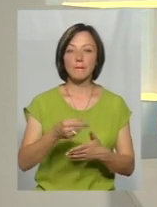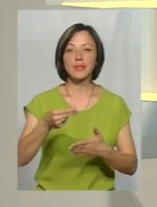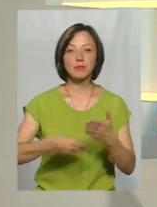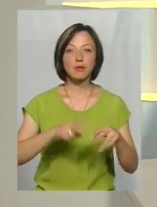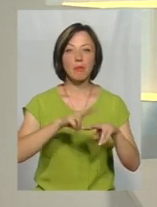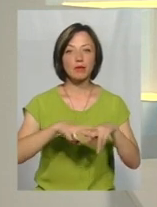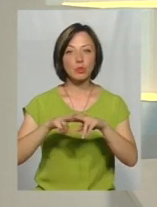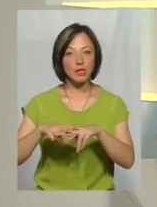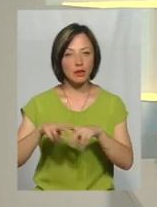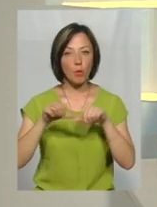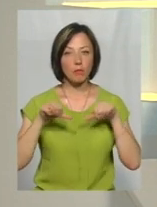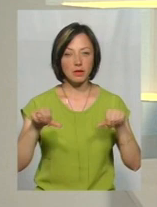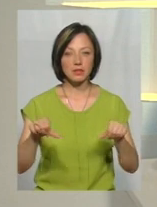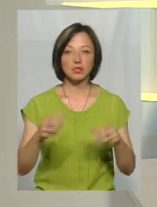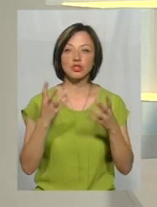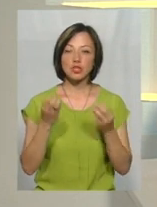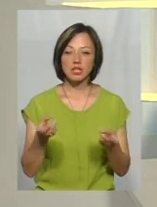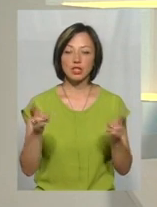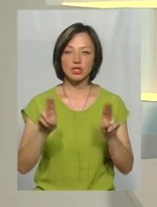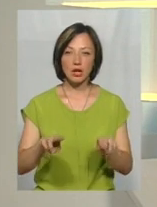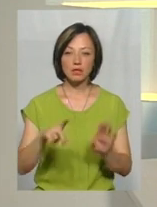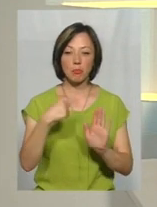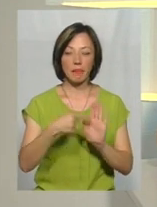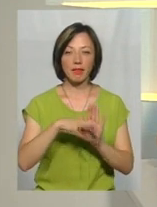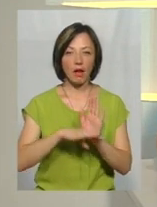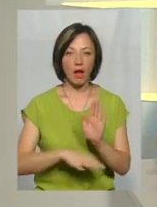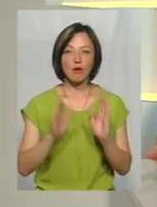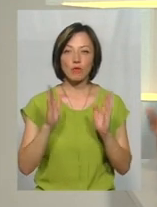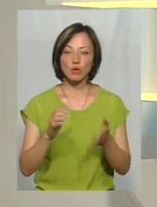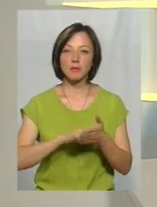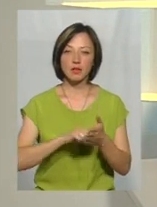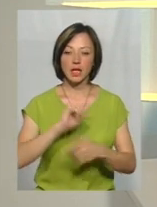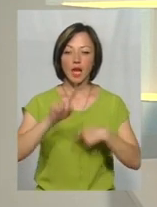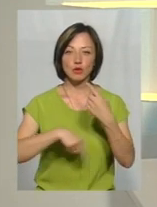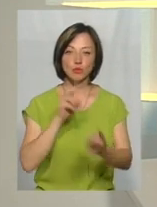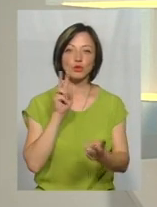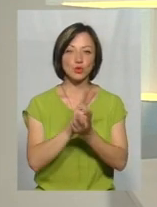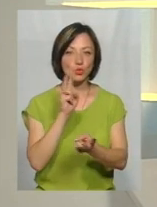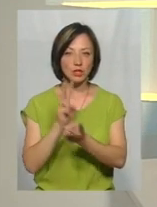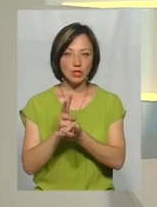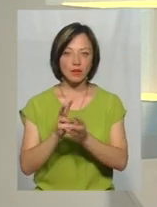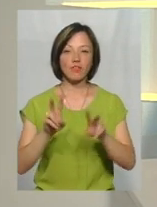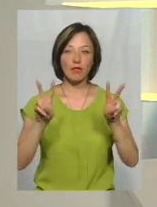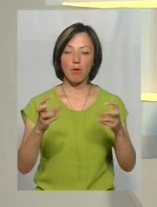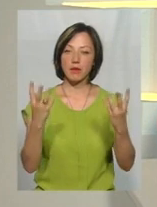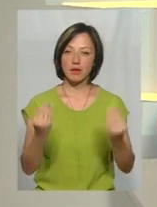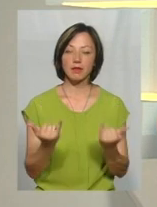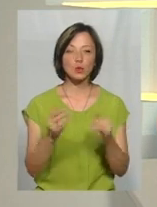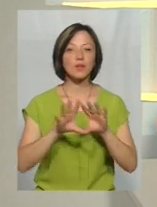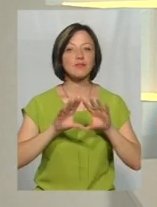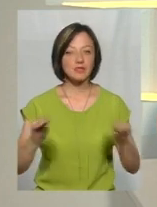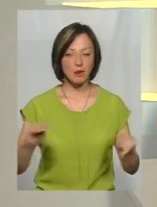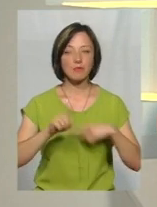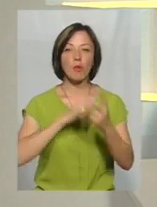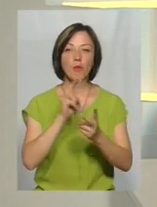підписані паспорти. Ще залишаються у нас питання. Це буде приводами для наступних зустрічей у темі дня. А на сьогодні це